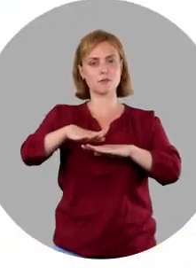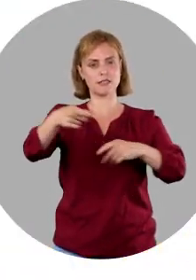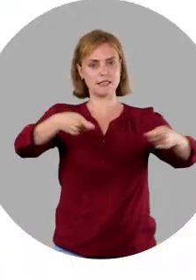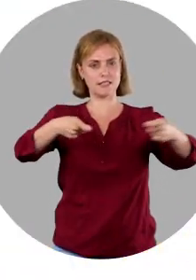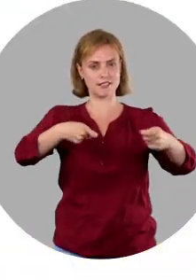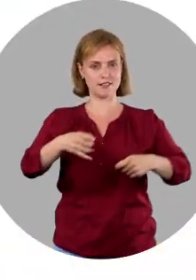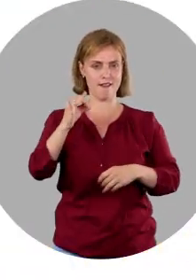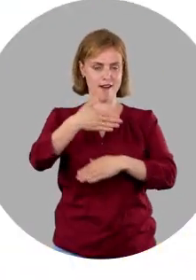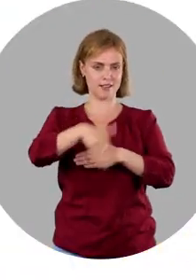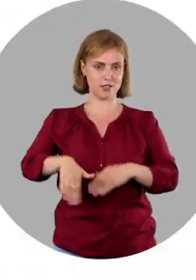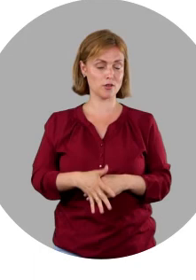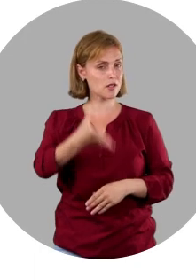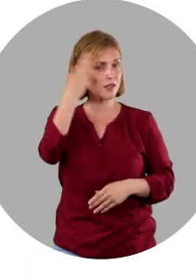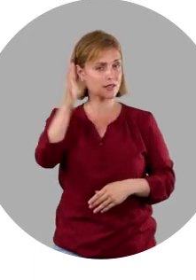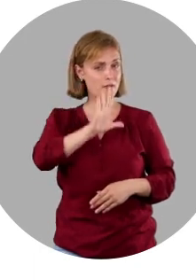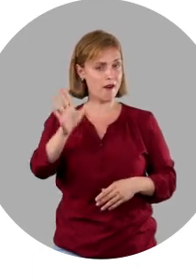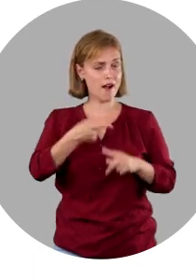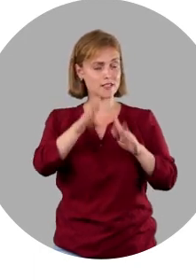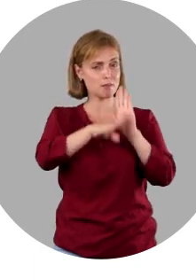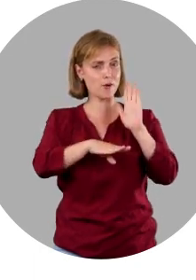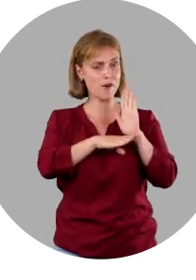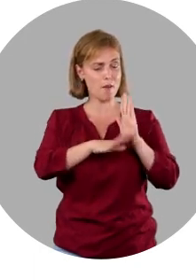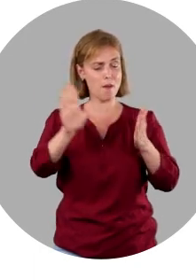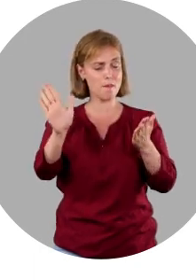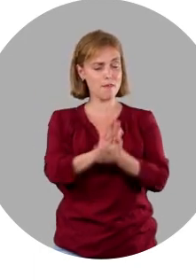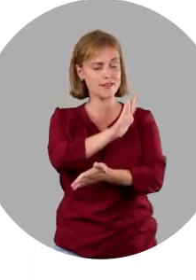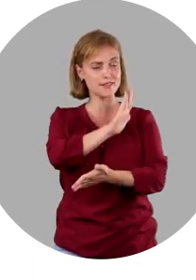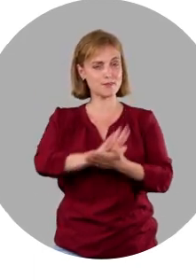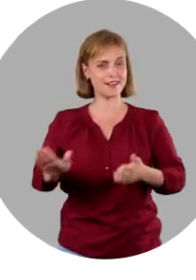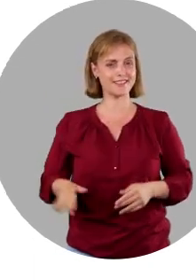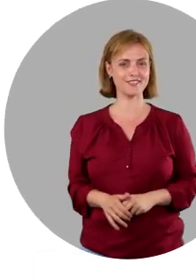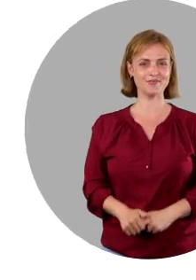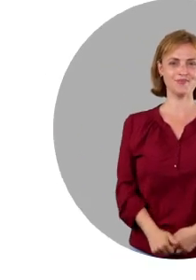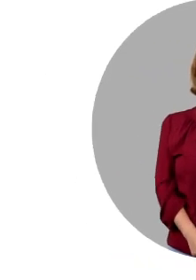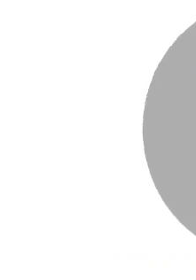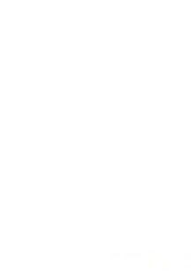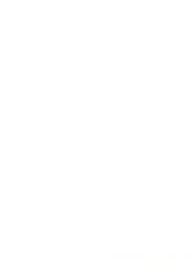адресов. И не забывайте, адресная книга общедоступна и абсолютно бесплатна.